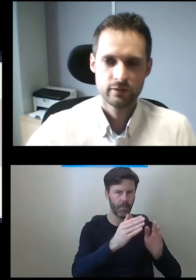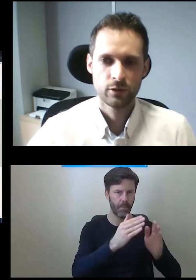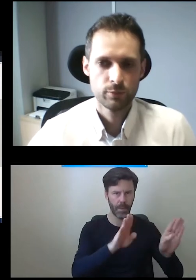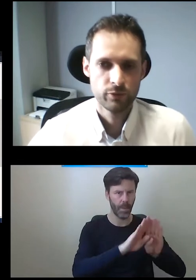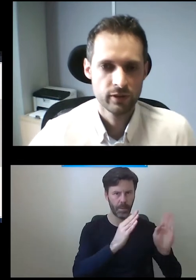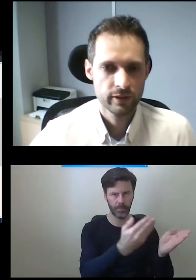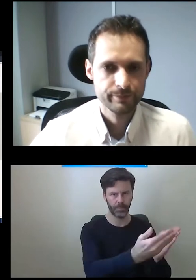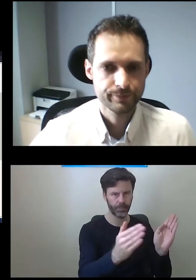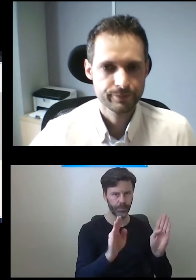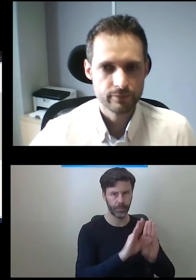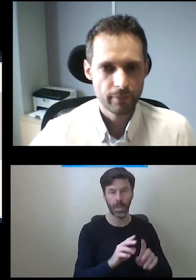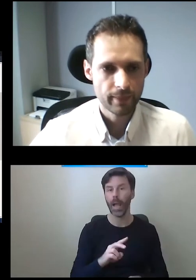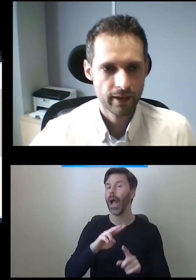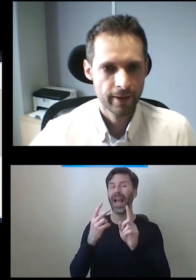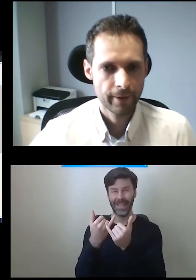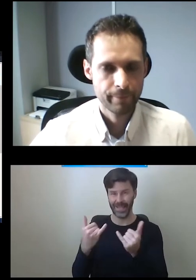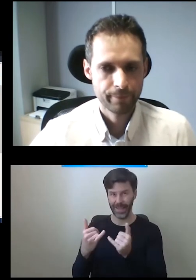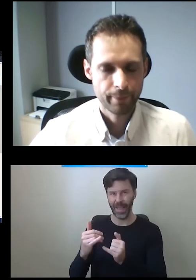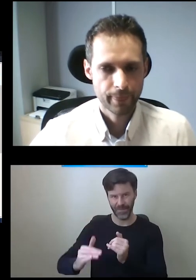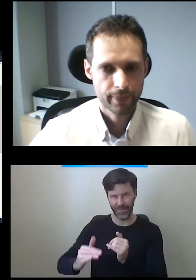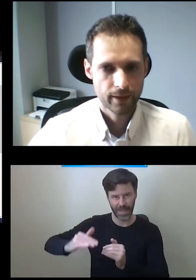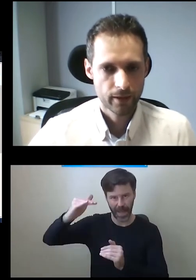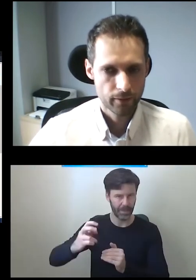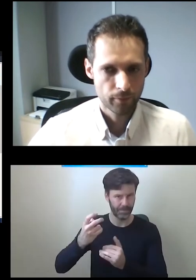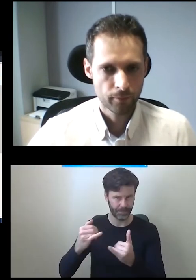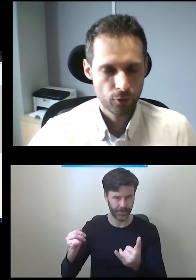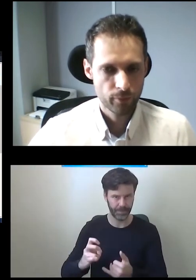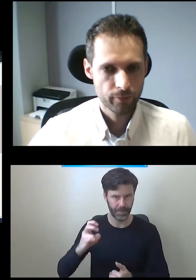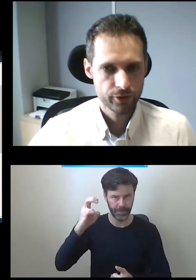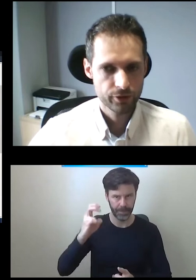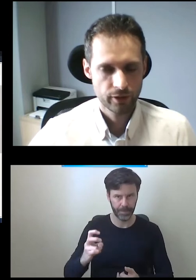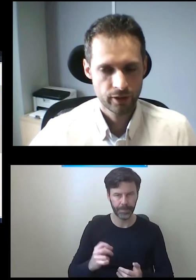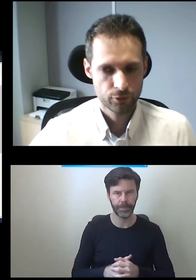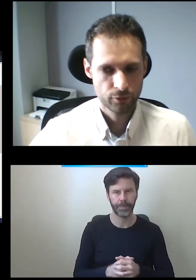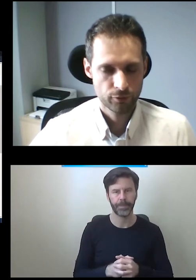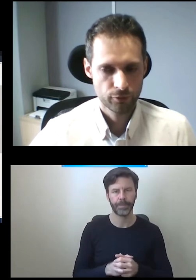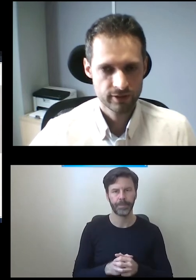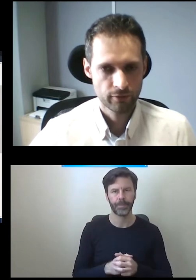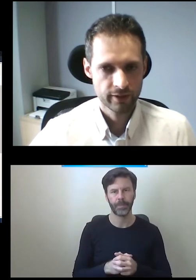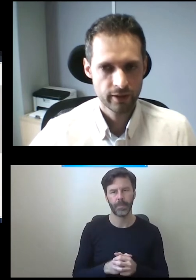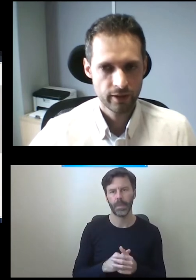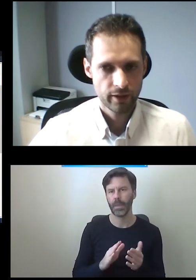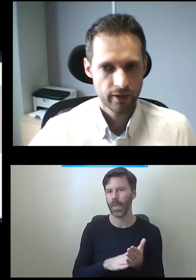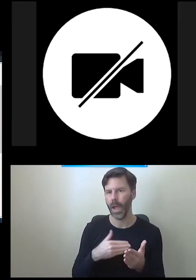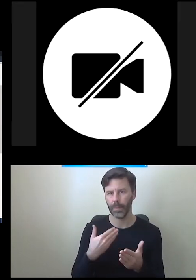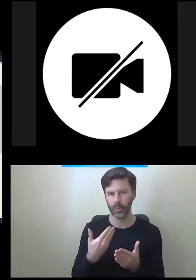inne tego typu windy, mogą być przykładowo sterowane...